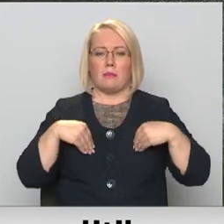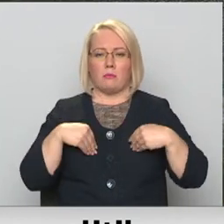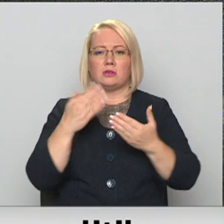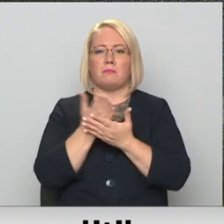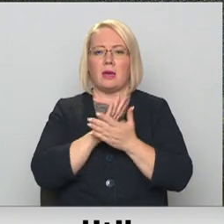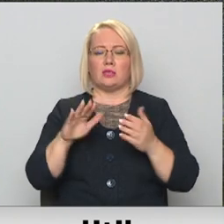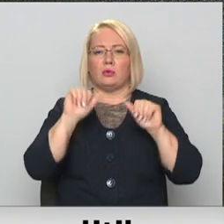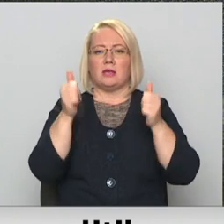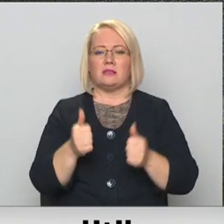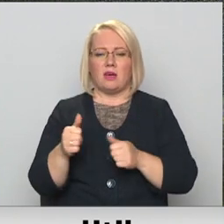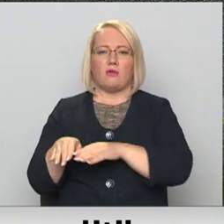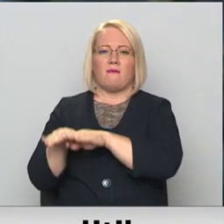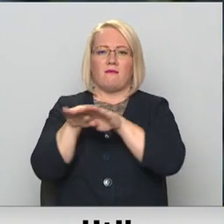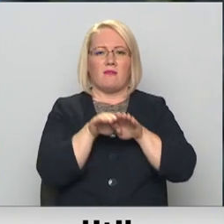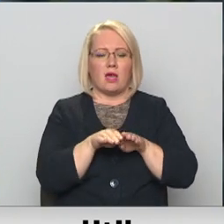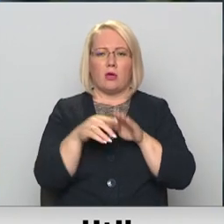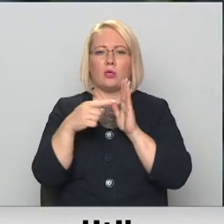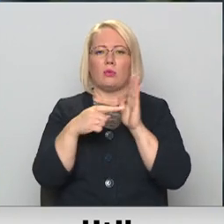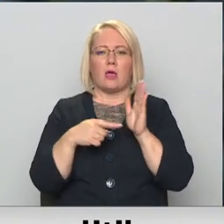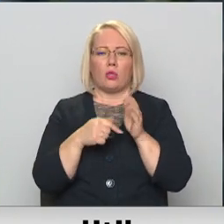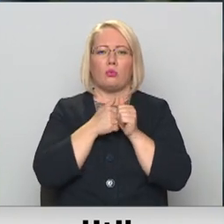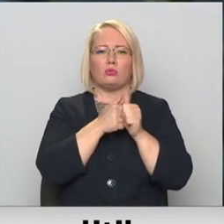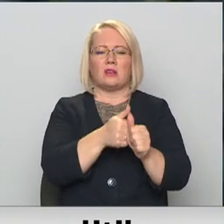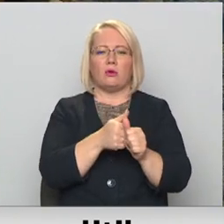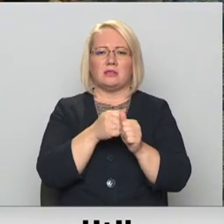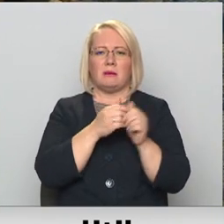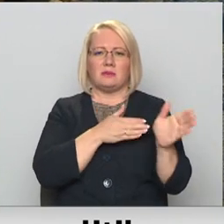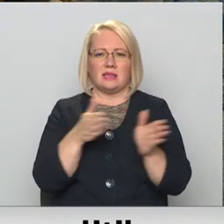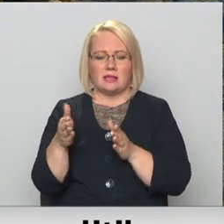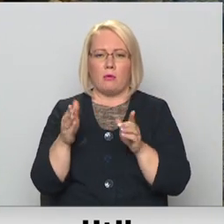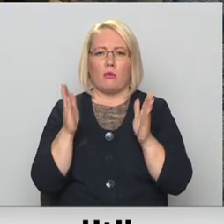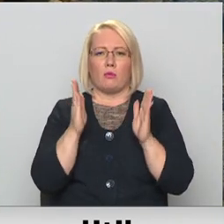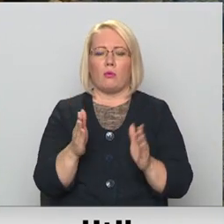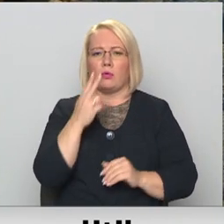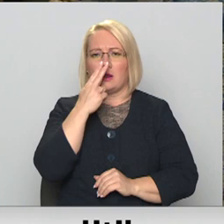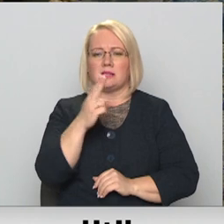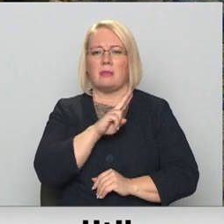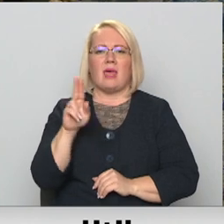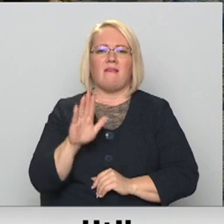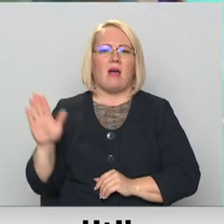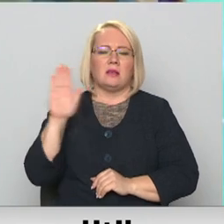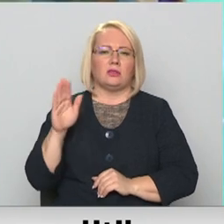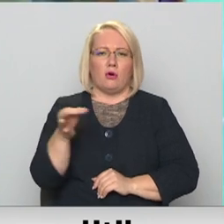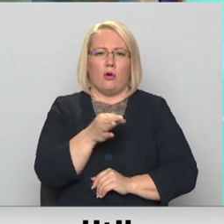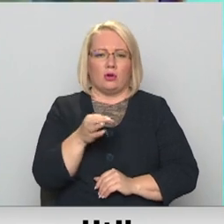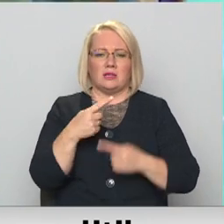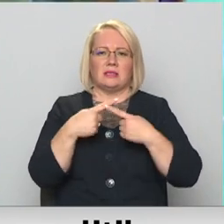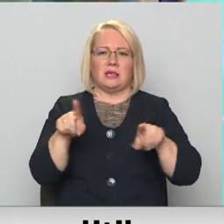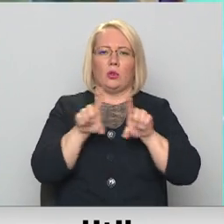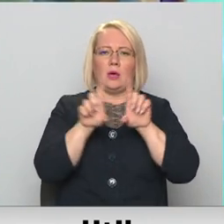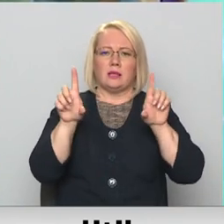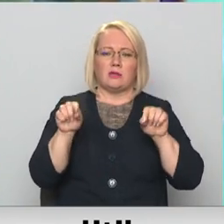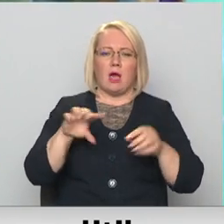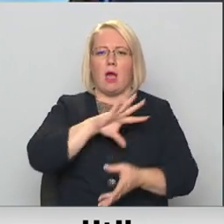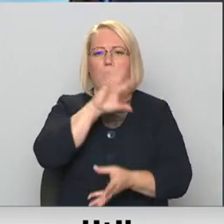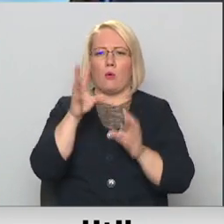beidzot izveidot vienotu datu uzraudzības sistēmu, kurā būtu redzami arī nevalstisko organizāciju un citu institūciju